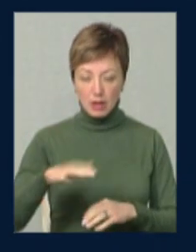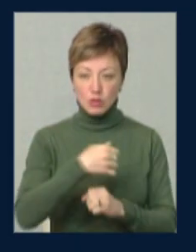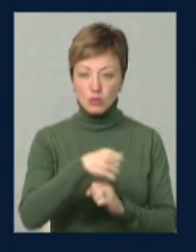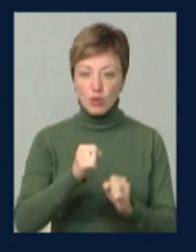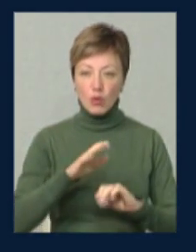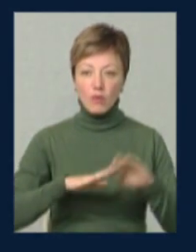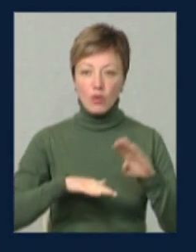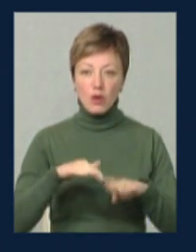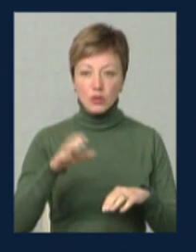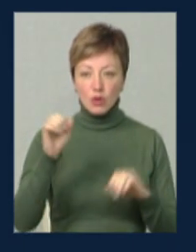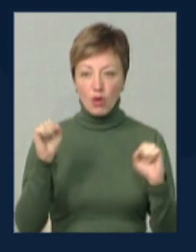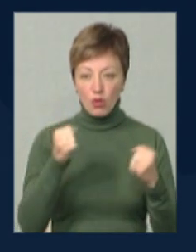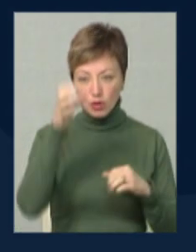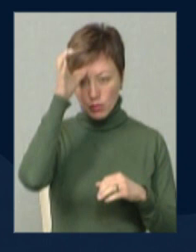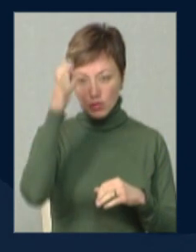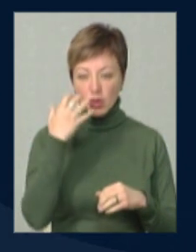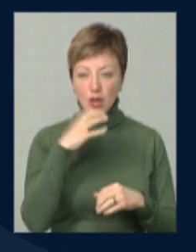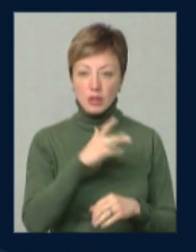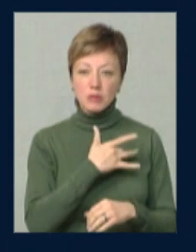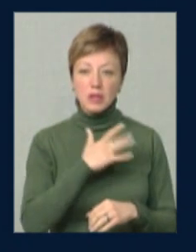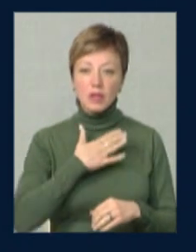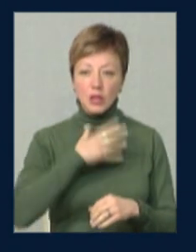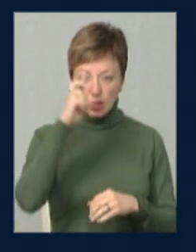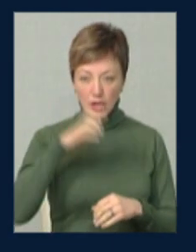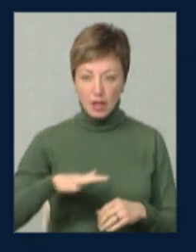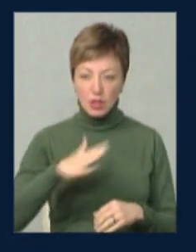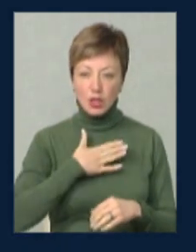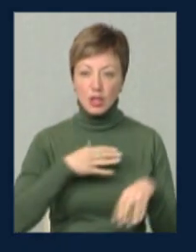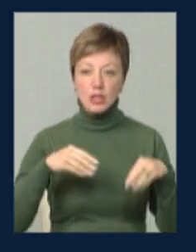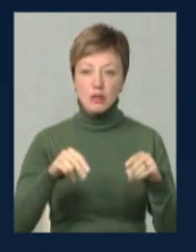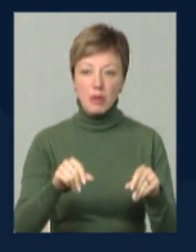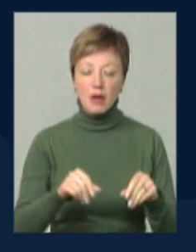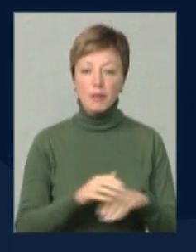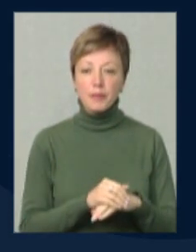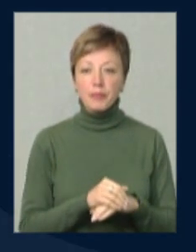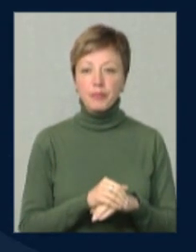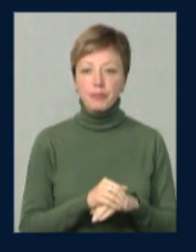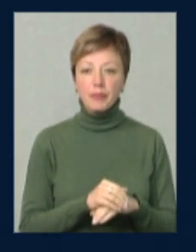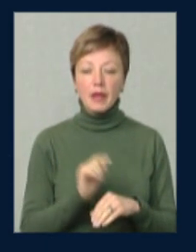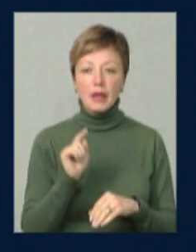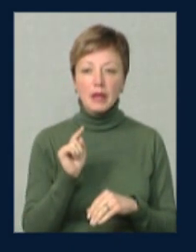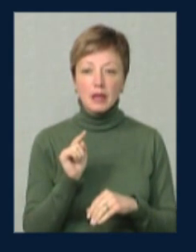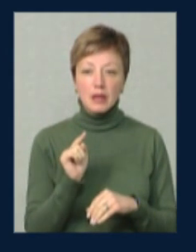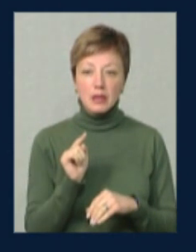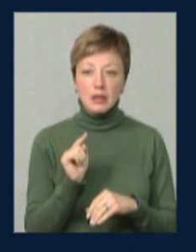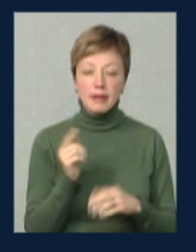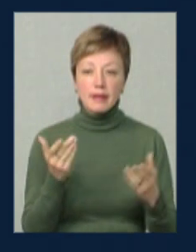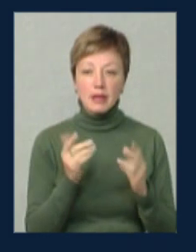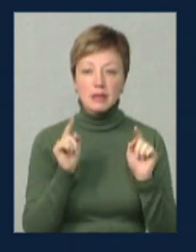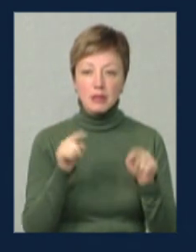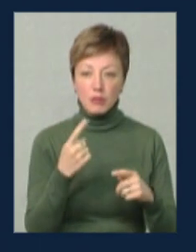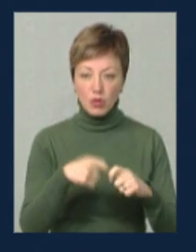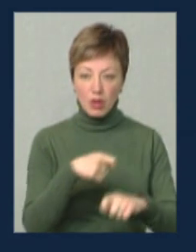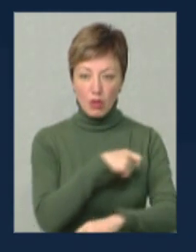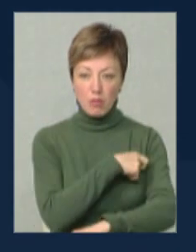зброєю в руках, з холодним розумом та гарячим серцем, бо це наша країна і це наша земля. По скрипту, десь там за один